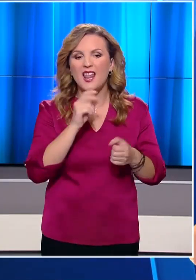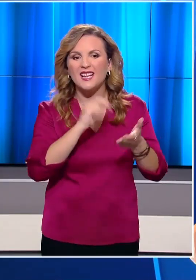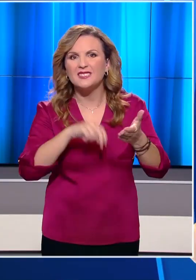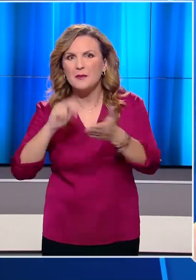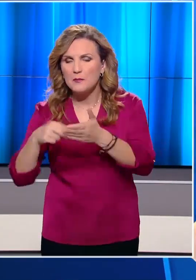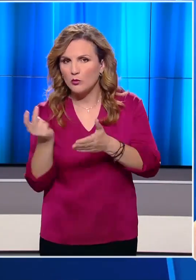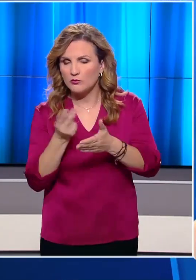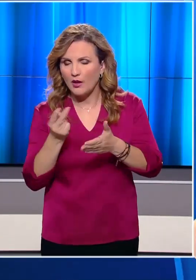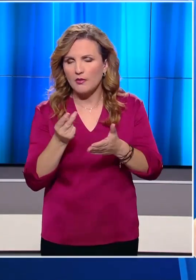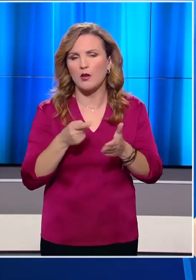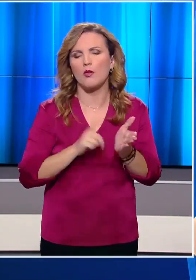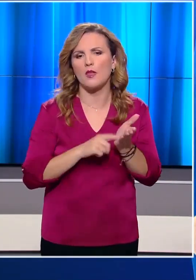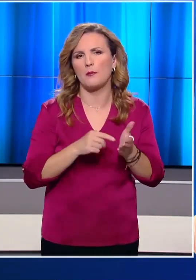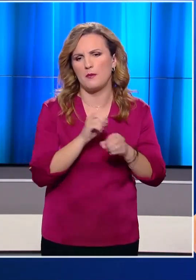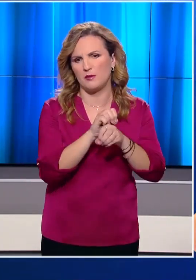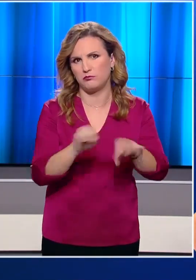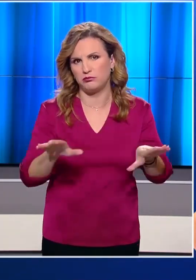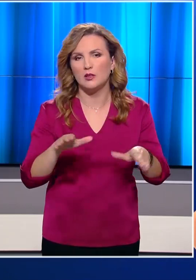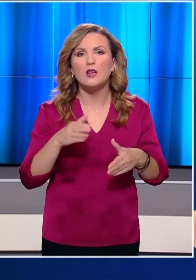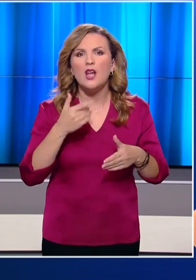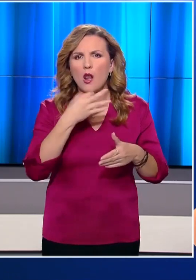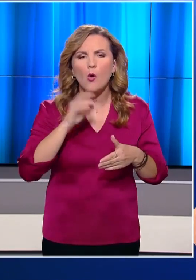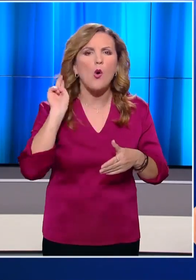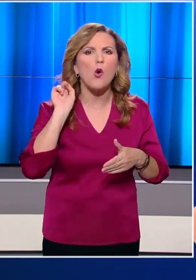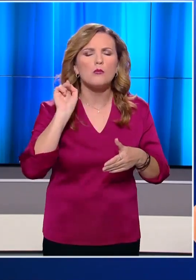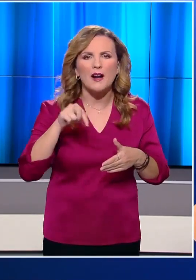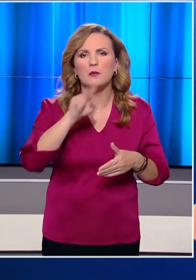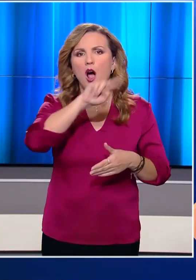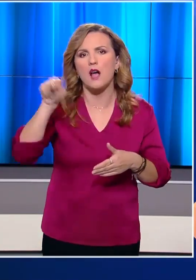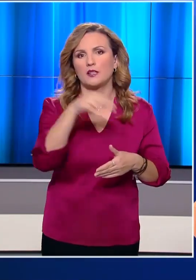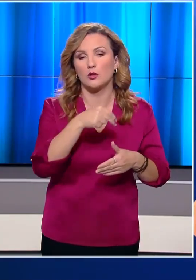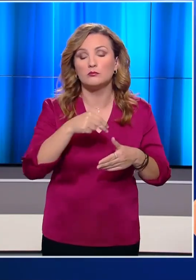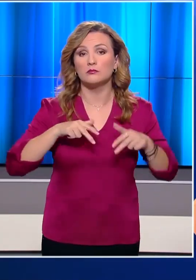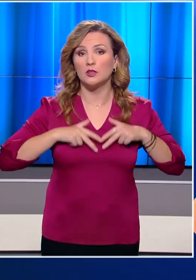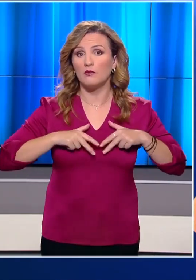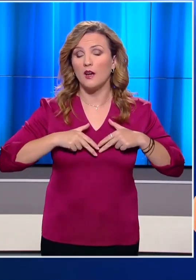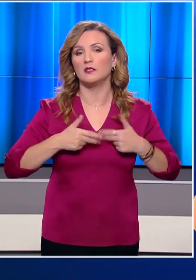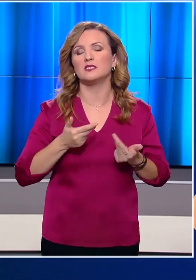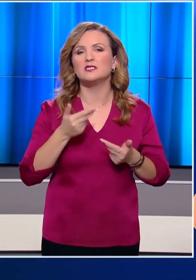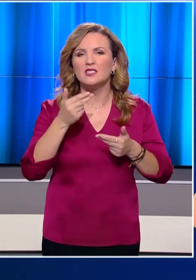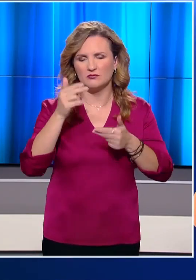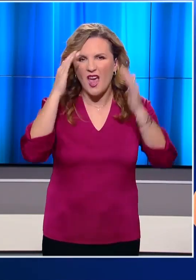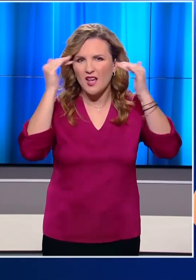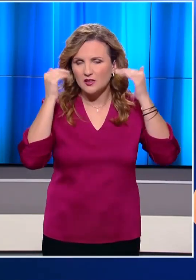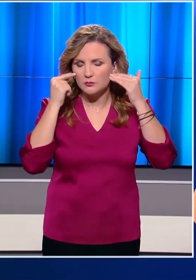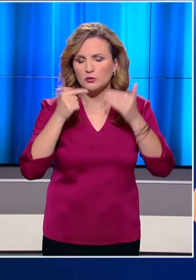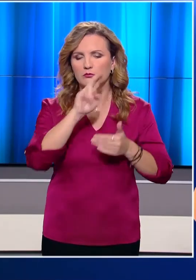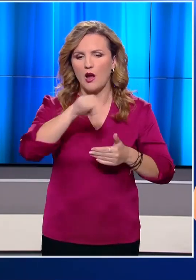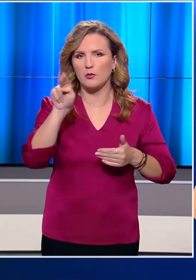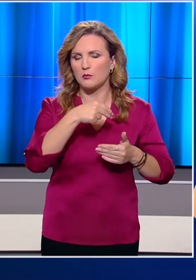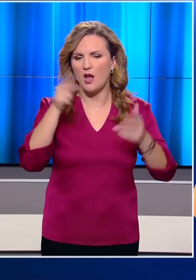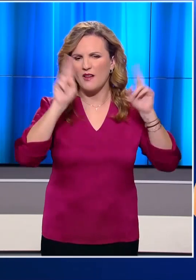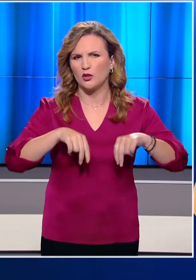συνενόησης Τουρκίας Λιβύης γιατί όπως σημειώνει το Κάιρο είναι άκυρο. Η κυβέρνηση της Αραβικής Δημοκρατίας της Αιγύπτου απορρίπτει και δεν